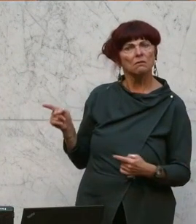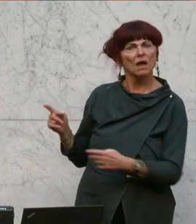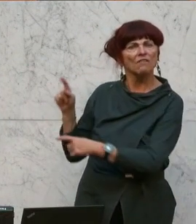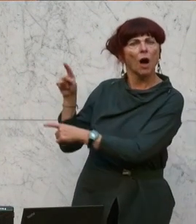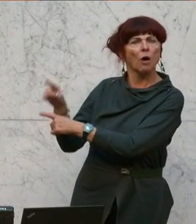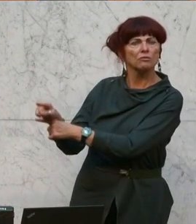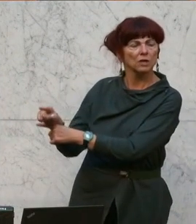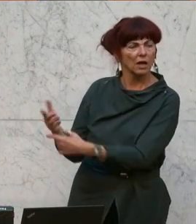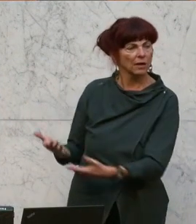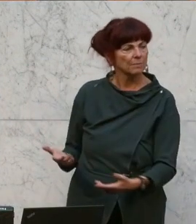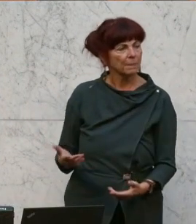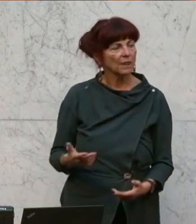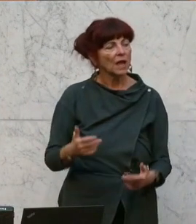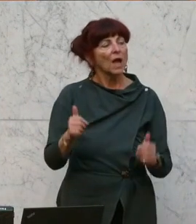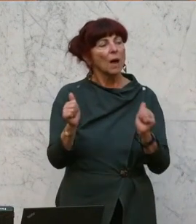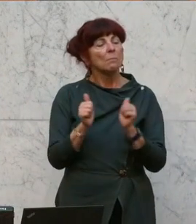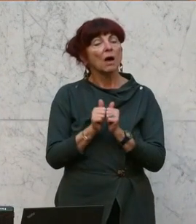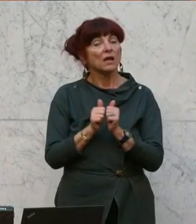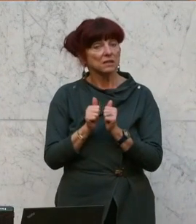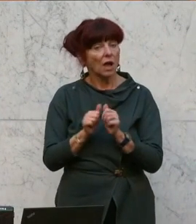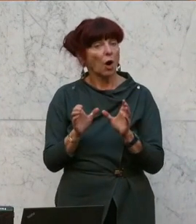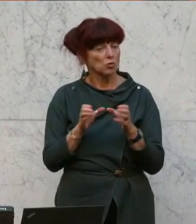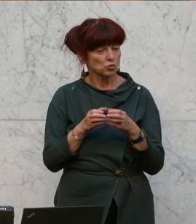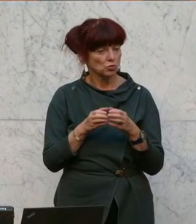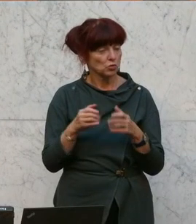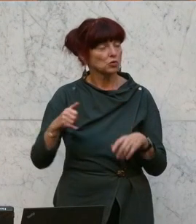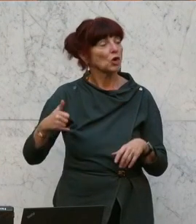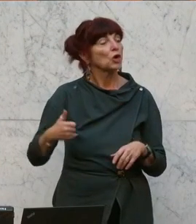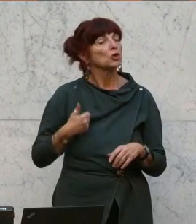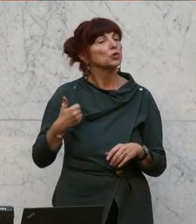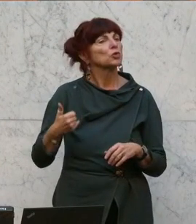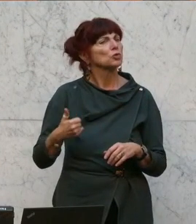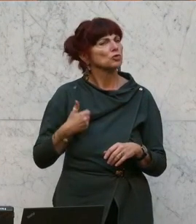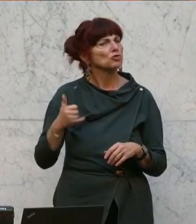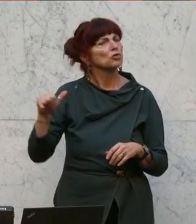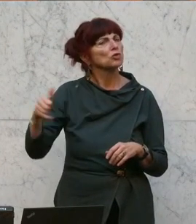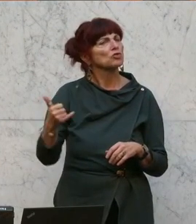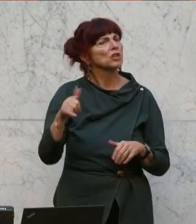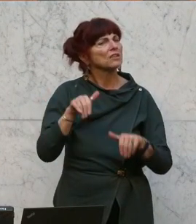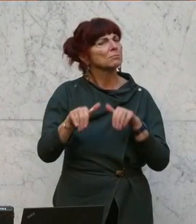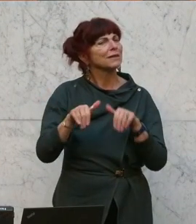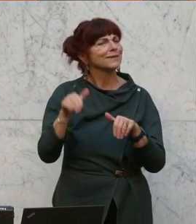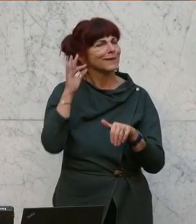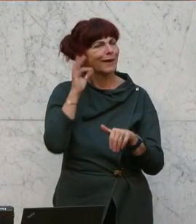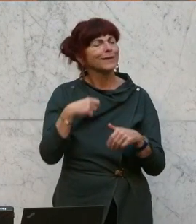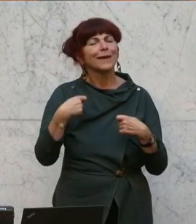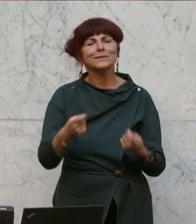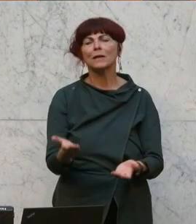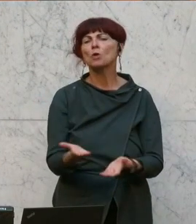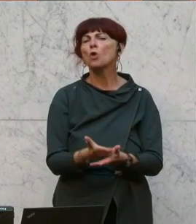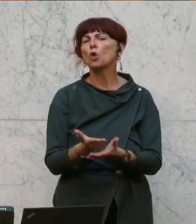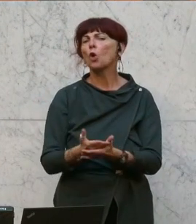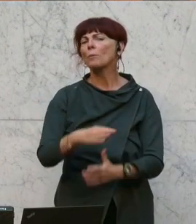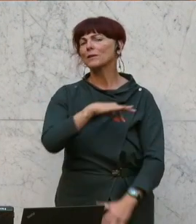Im Bautenausschuss hat die Frau Justizministerin dazu erklärt, dass es eine Dokumentationspflicht gibt.